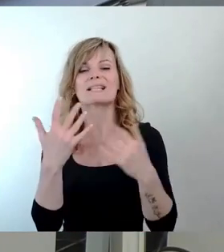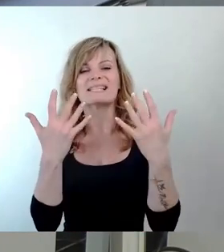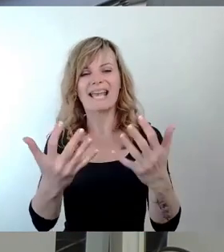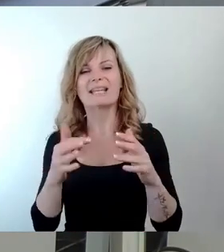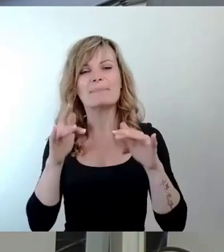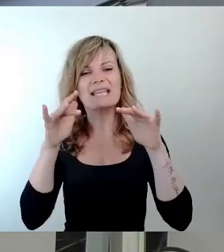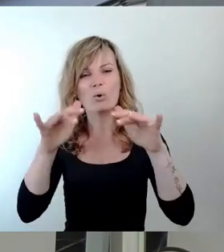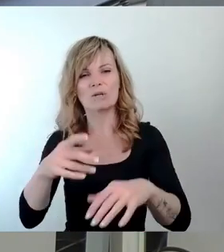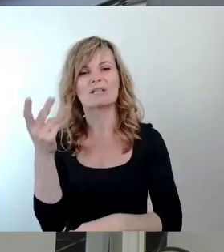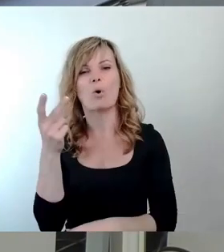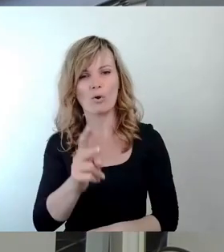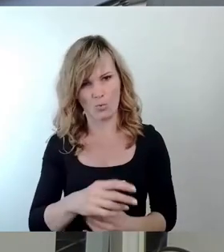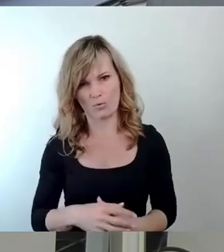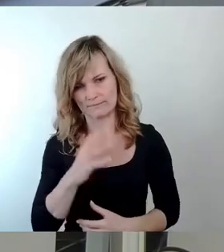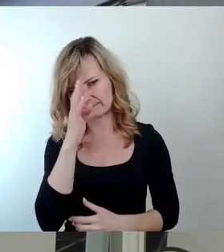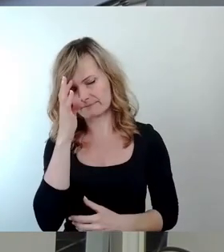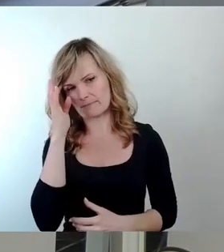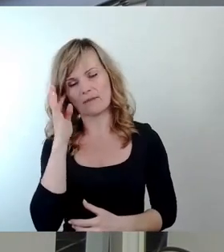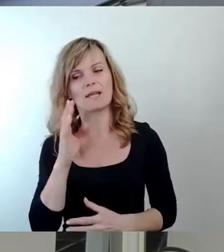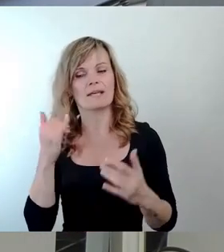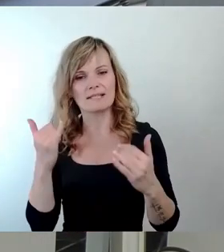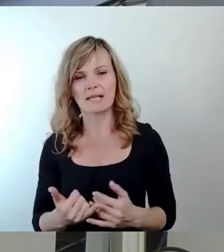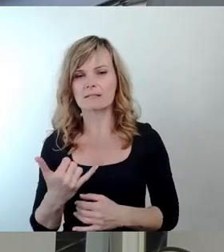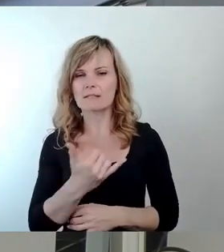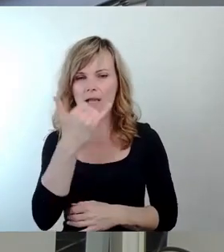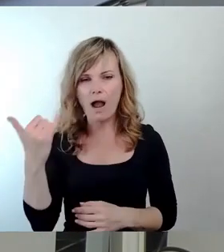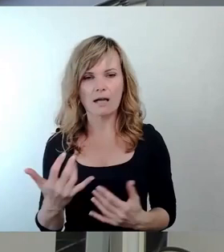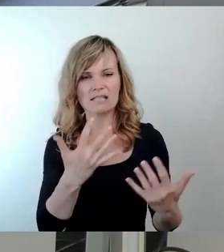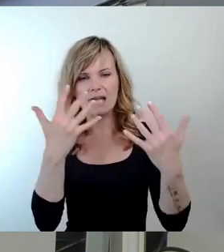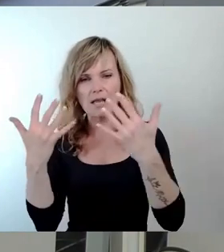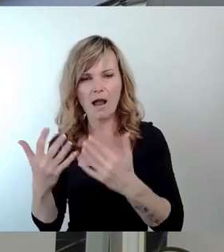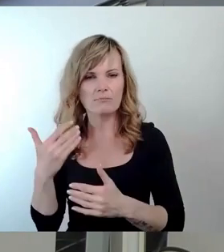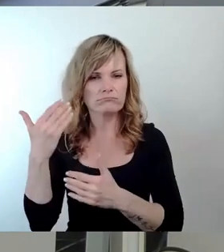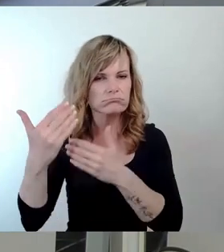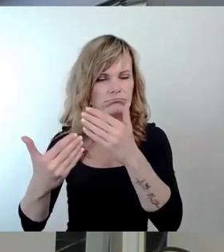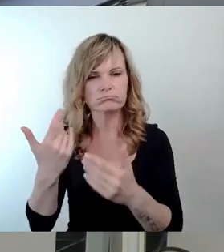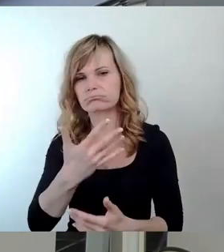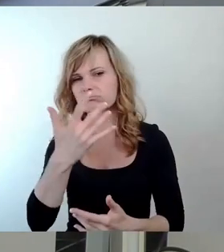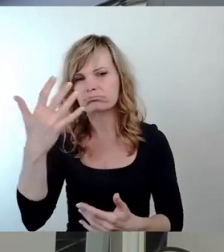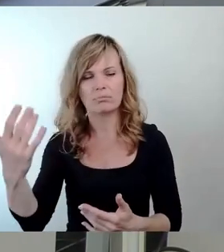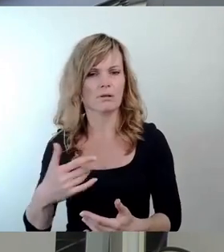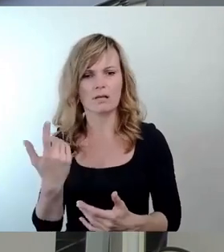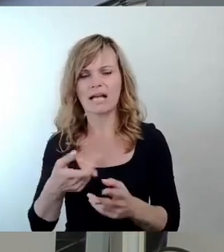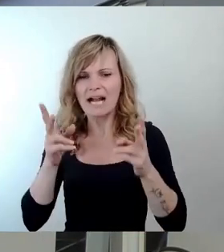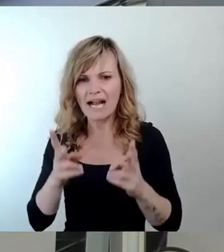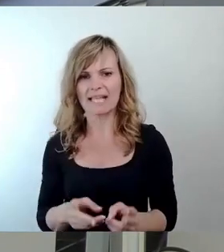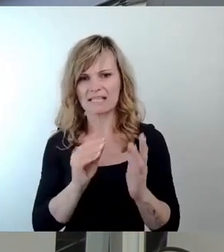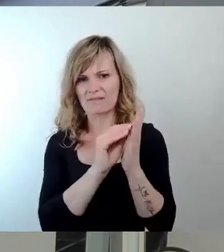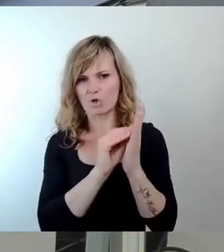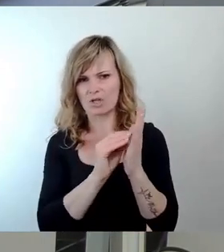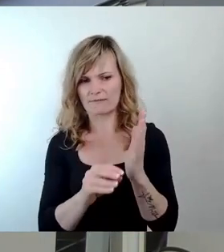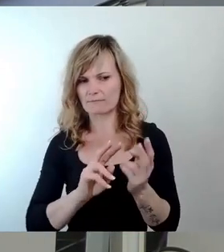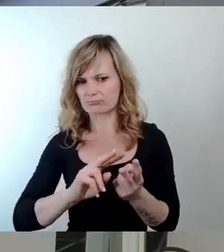So, und jetzt sind etliche Jahre ins Land gegangen, die rechtlichen Vorschreibungen haben sich verändert, die nicht